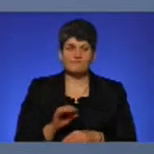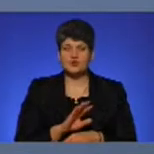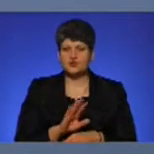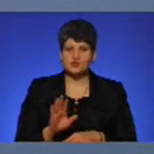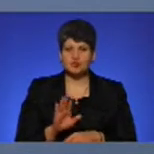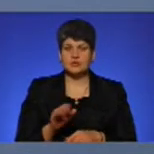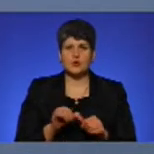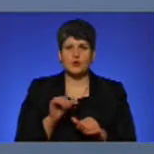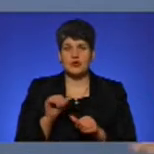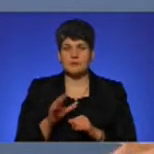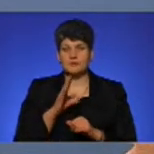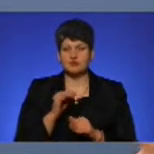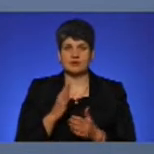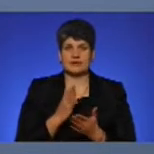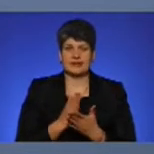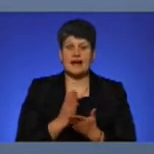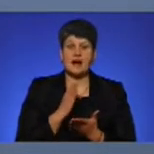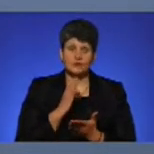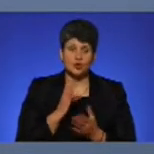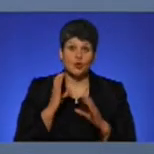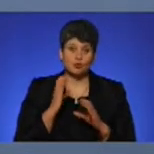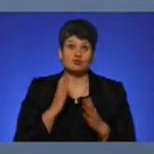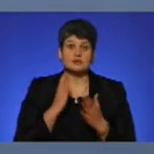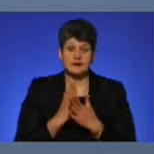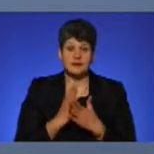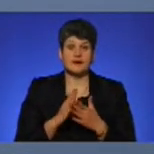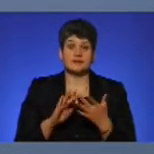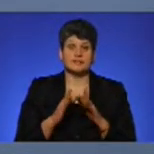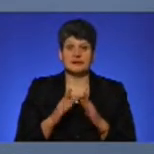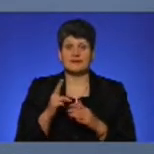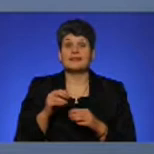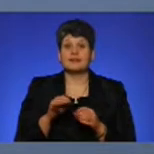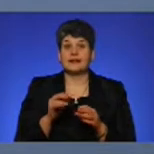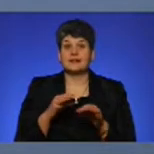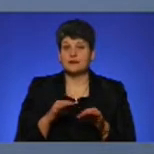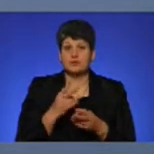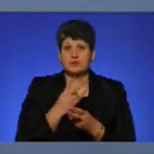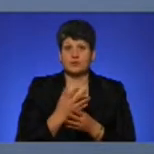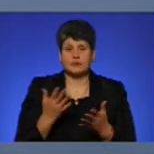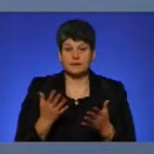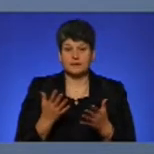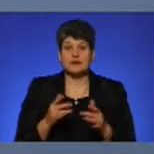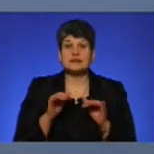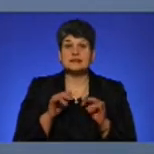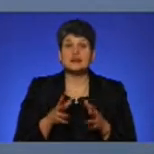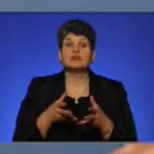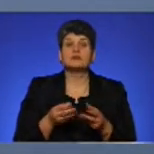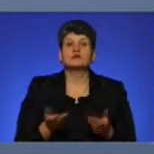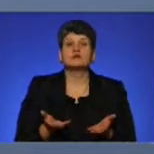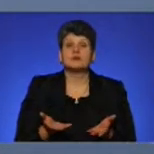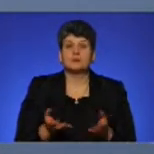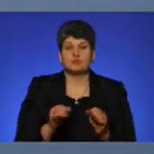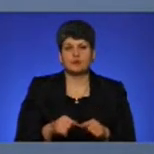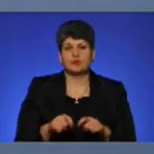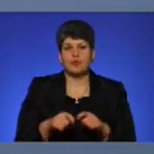на деяких маршрутах взагалі, тобто автобуси є, а на сайті ДТранспорт не відображається. Ну, заходи впливу, ну, що можна? Ну, можна